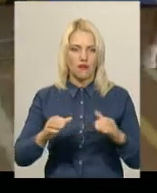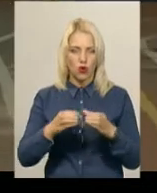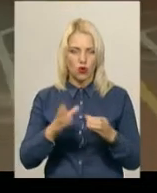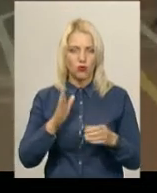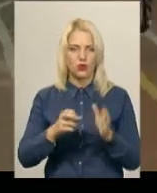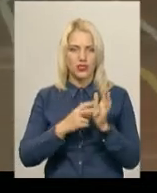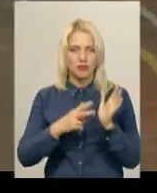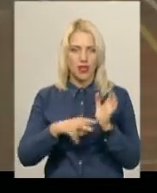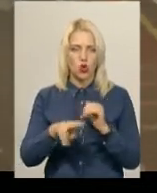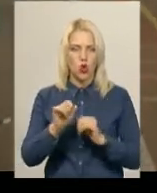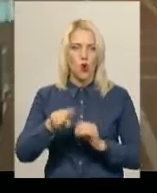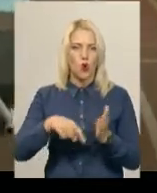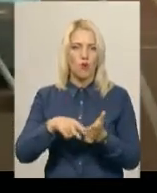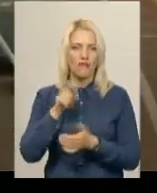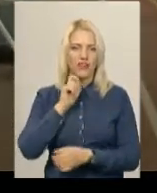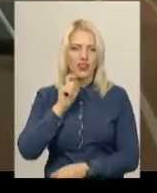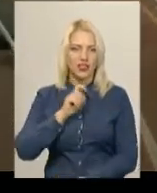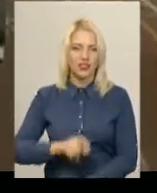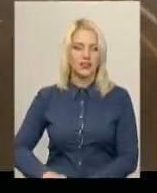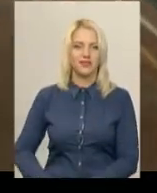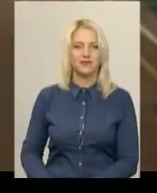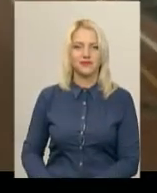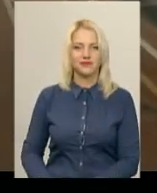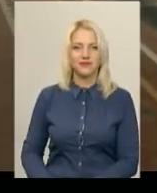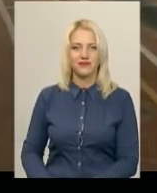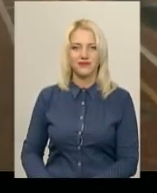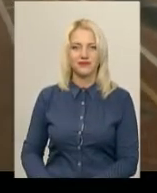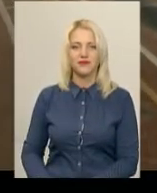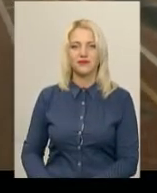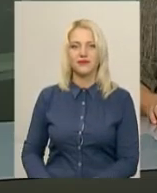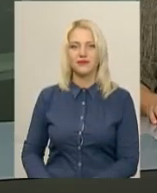листопада у Вінниці. Ірина Хижа, Дем'ян Цегольник, Новини, Поділя Центр.